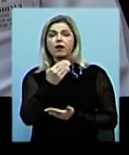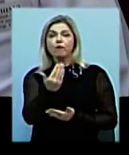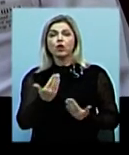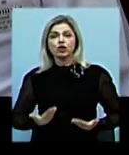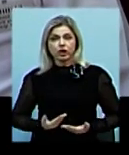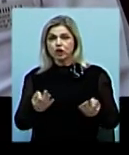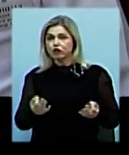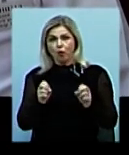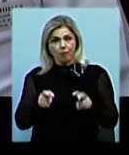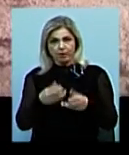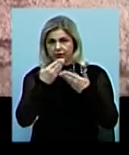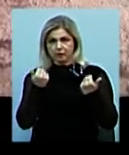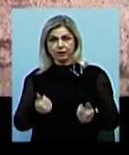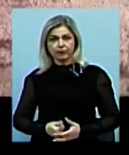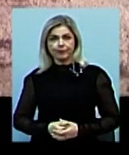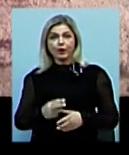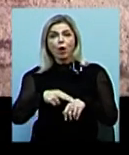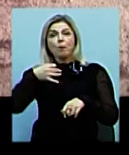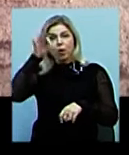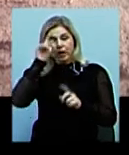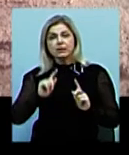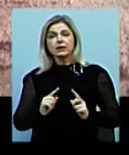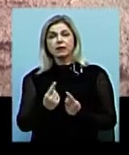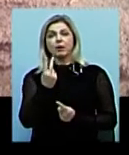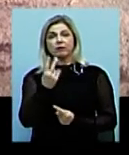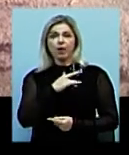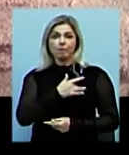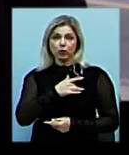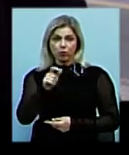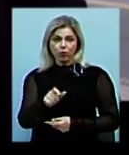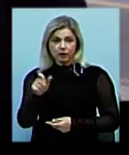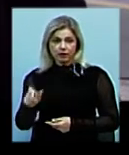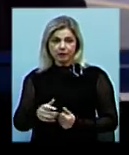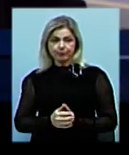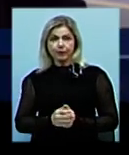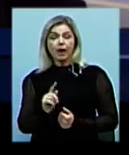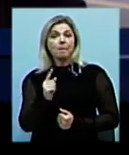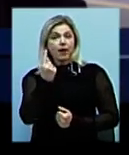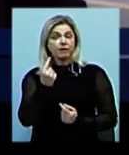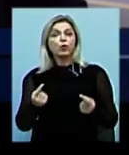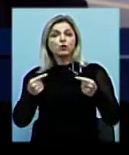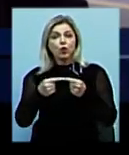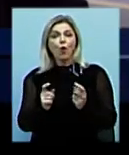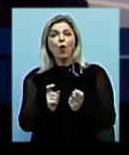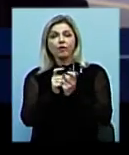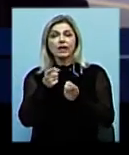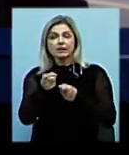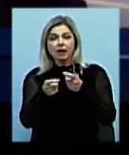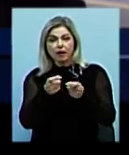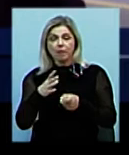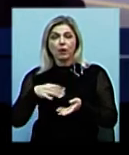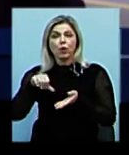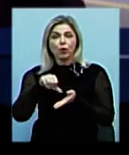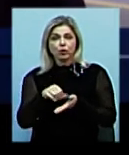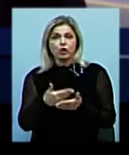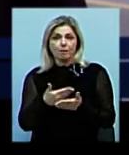нічого не загрожує. Поліцейські затримали двох підозрюваних. Попередньо встановлено, що у конфлікті зі стріляниною приймали